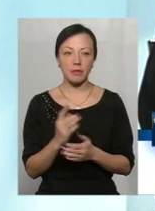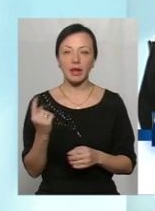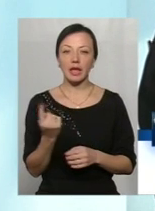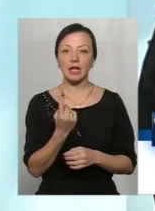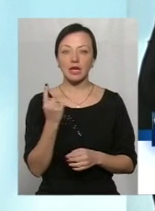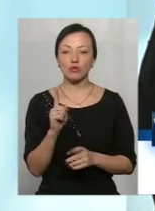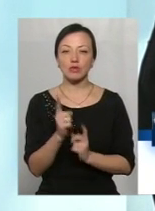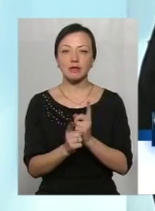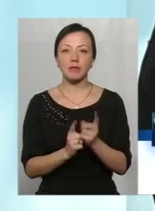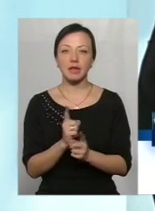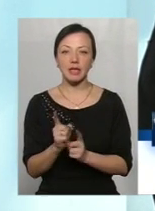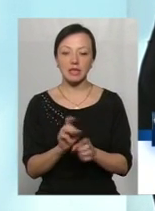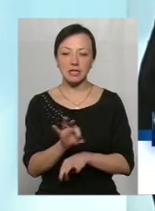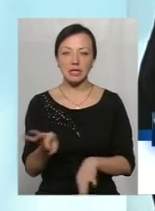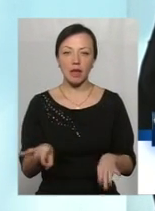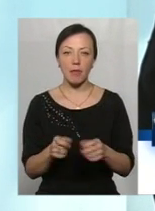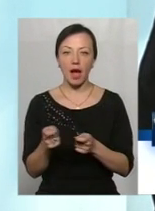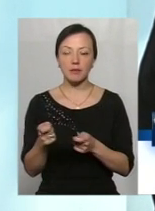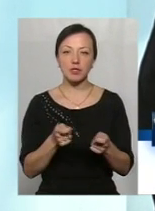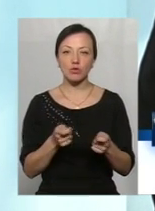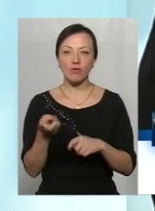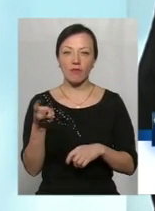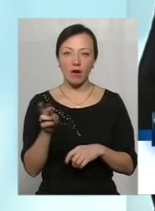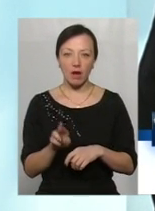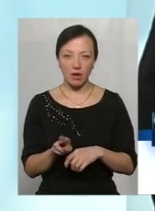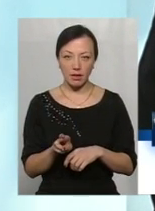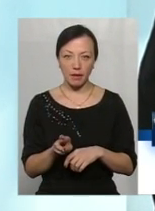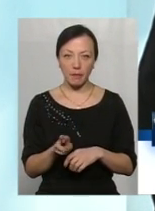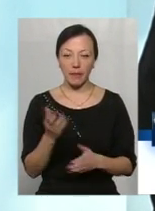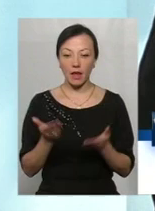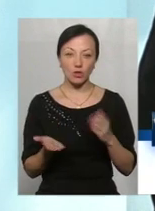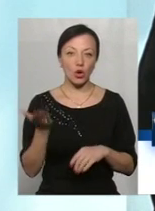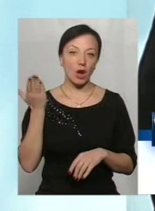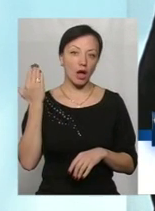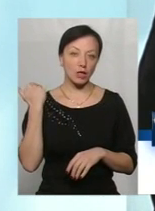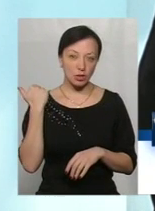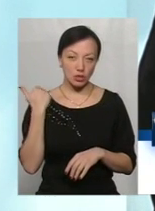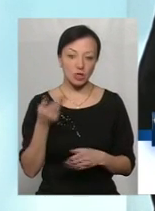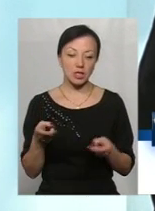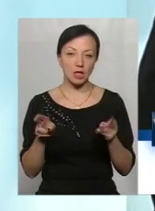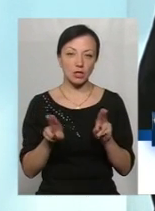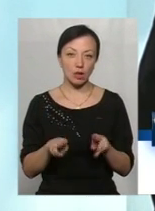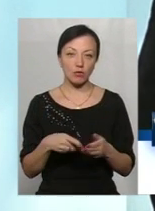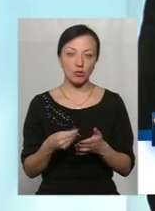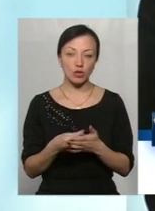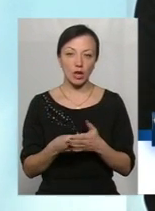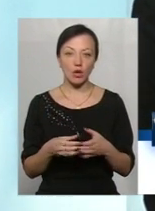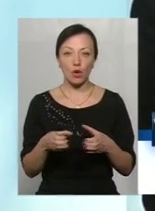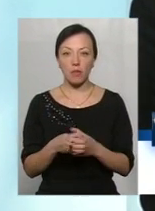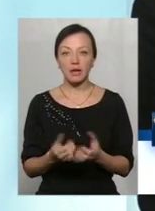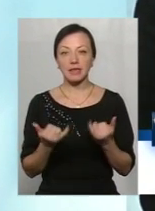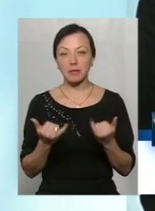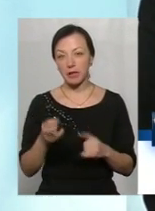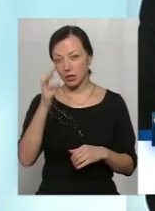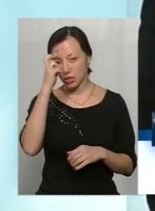змінилася схема адміністрування акцизу. Якщо раніше він безпосередньо залишався в бюджеті громади, то тепер